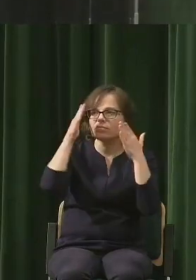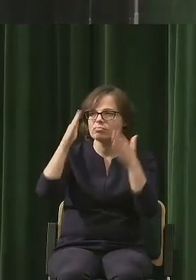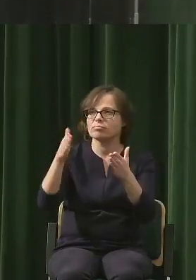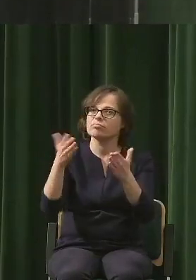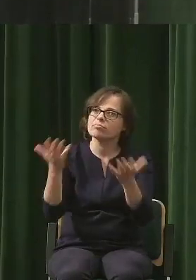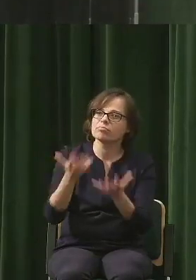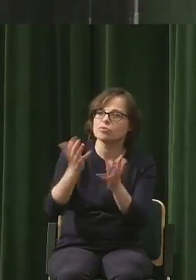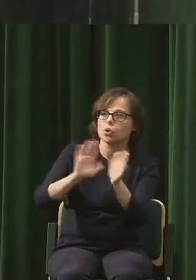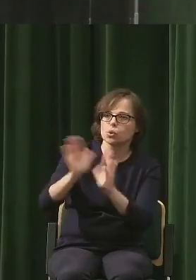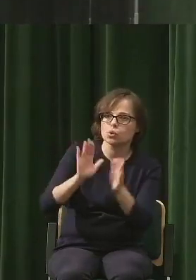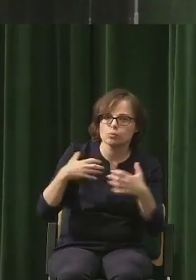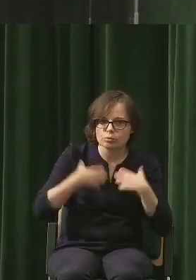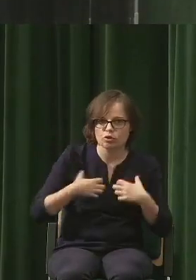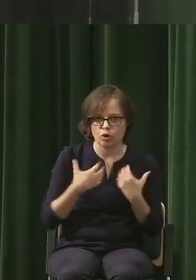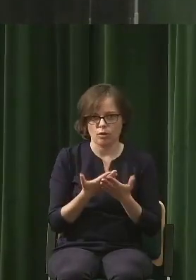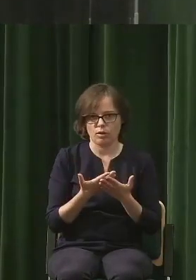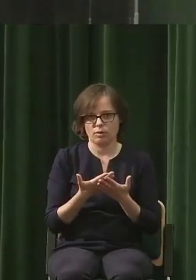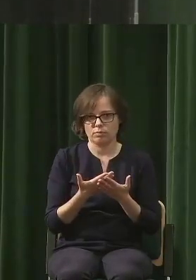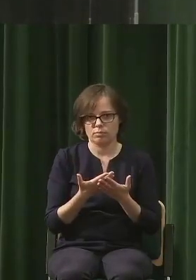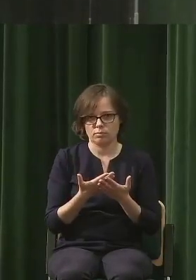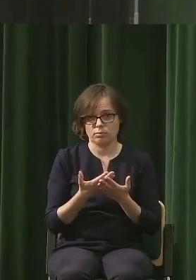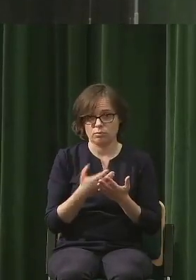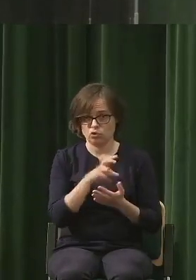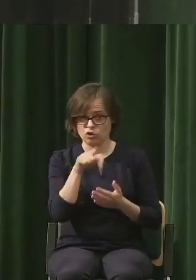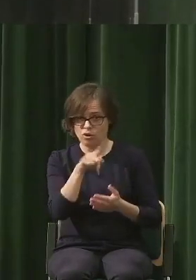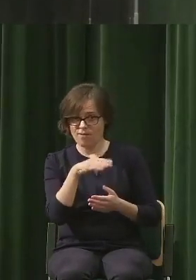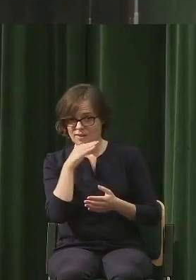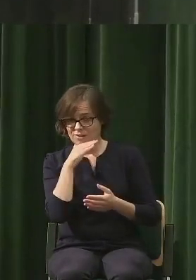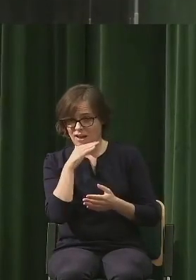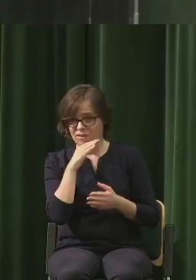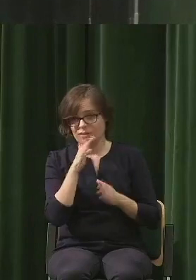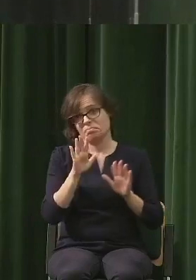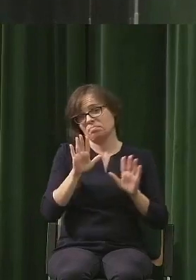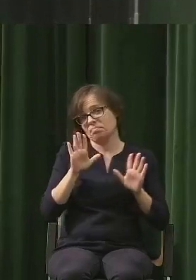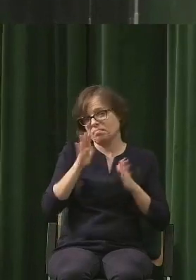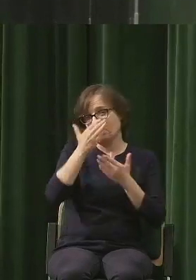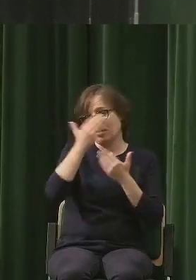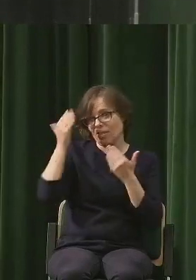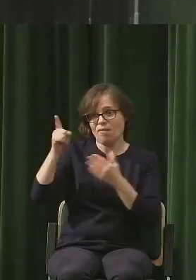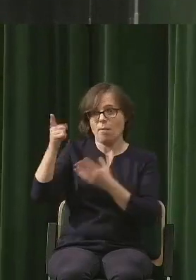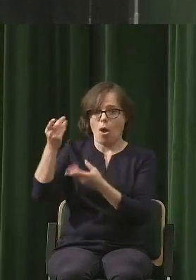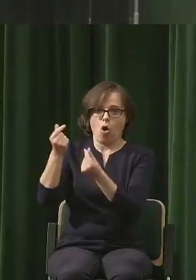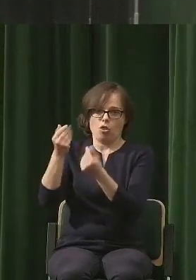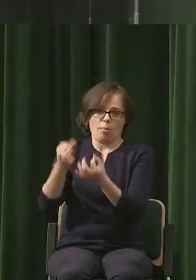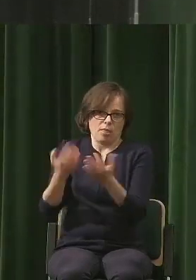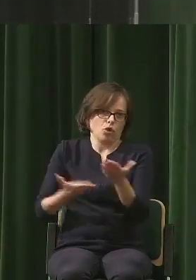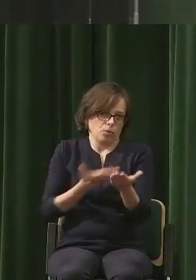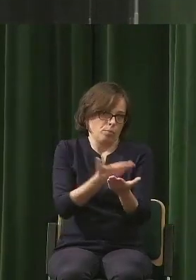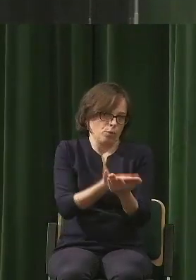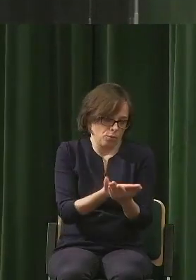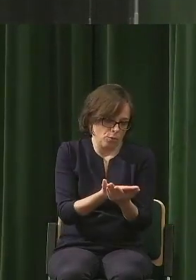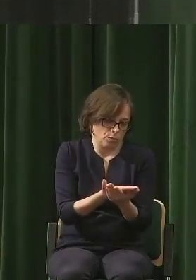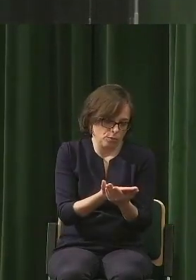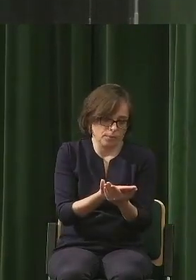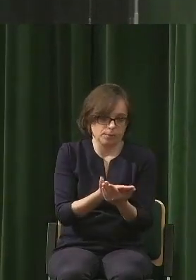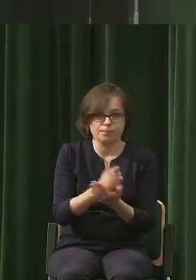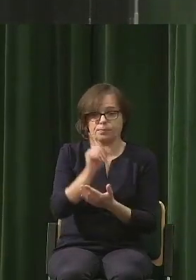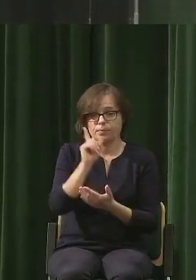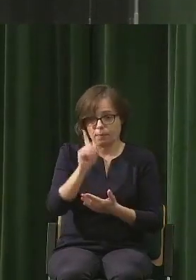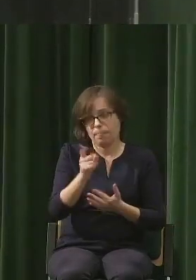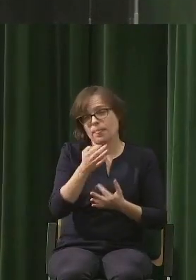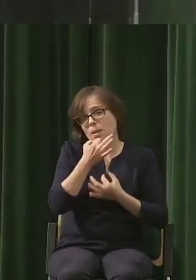to wystarczy, czy nie? To jest pytanie, ale to ekonomia proponuje dzisiaj, natomiast gdzieś tam fundamentalnie to jest pytanie, czy możemy